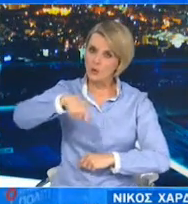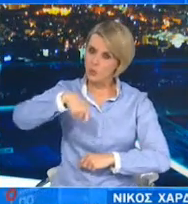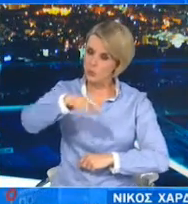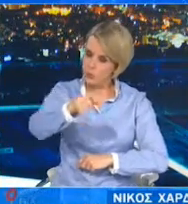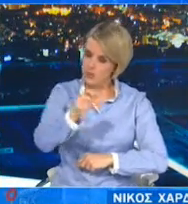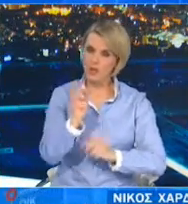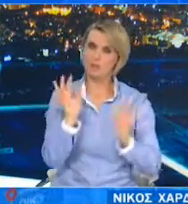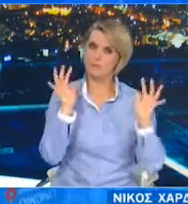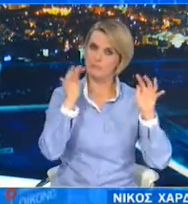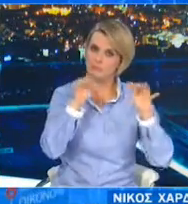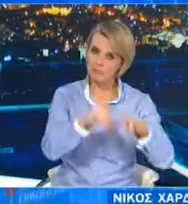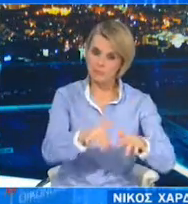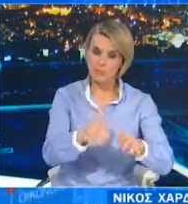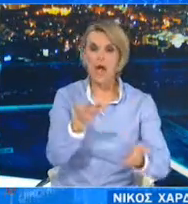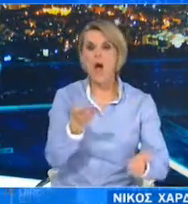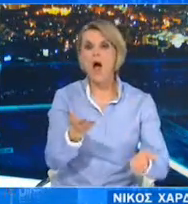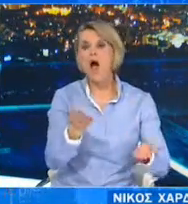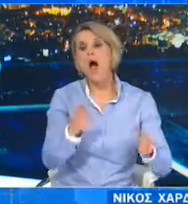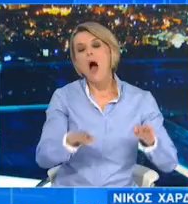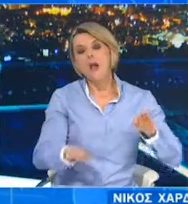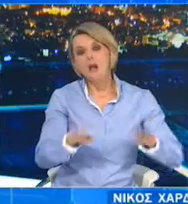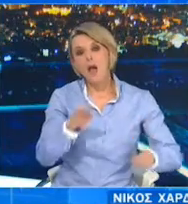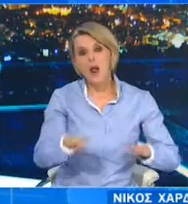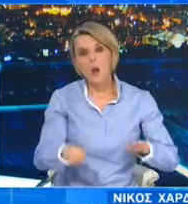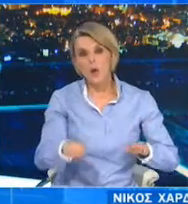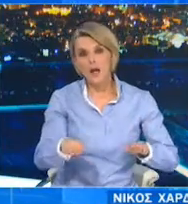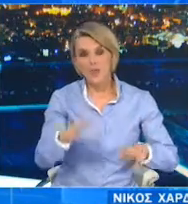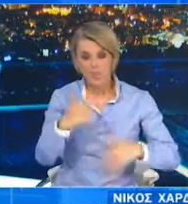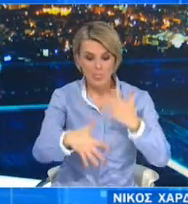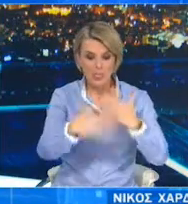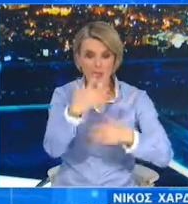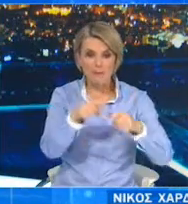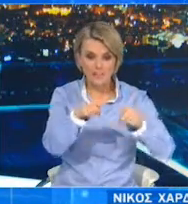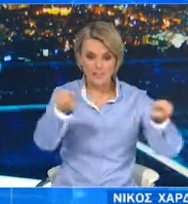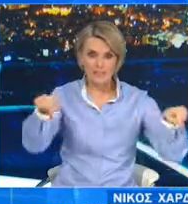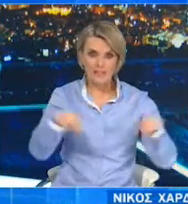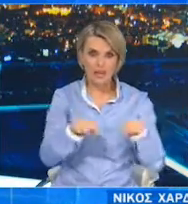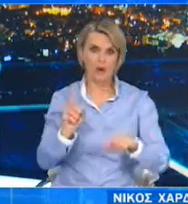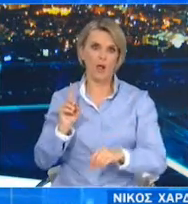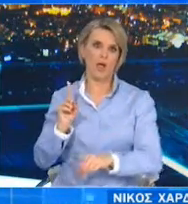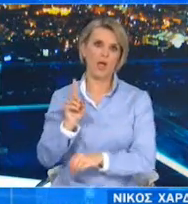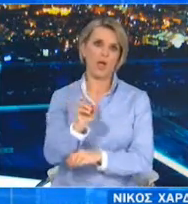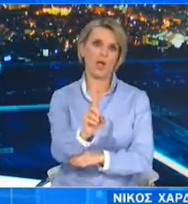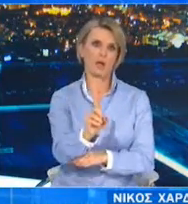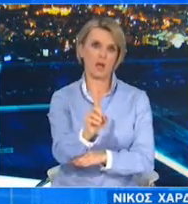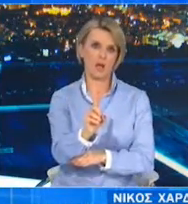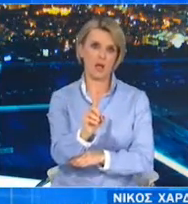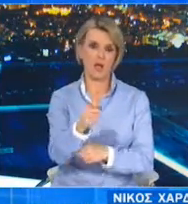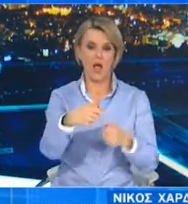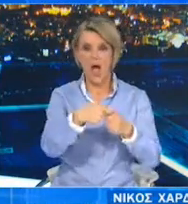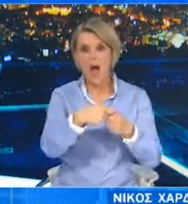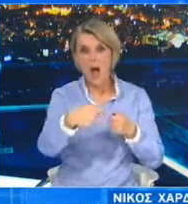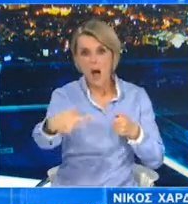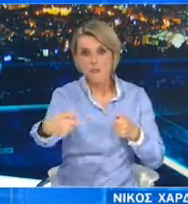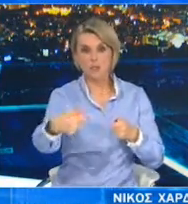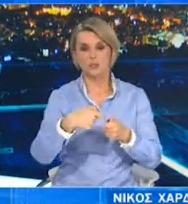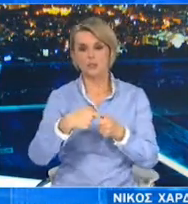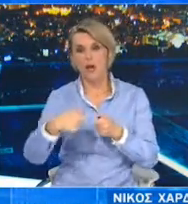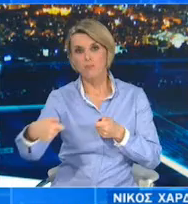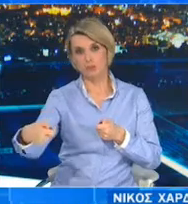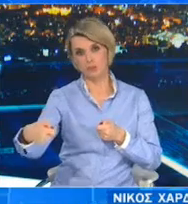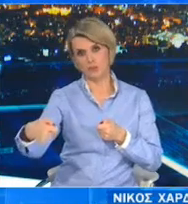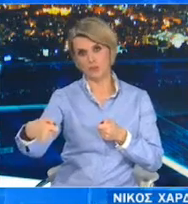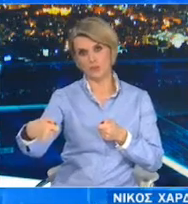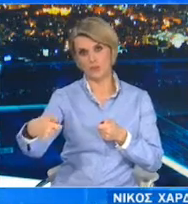πιστών, τη ρουμένης αναλογίας του ενός ατόμου αναδεκαπέντε τετραγωνικά με δύο μέτρα πόσα μεταξύ των ατόμων προς κάθε κατεύθυνση.